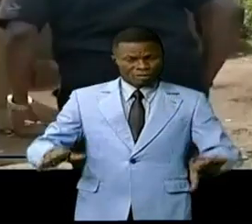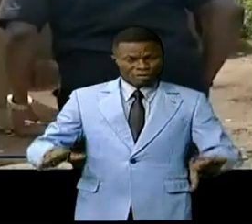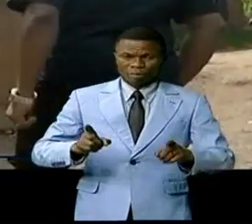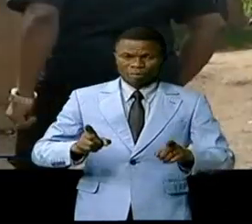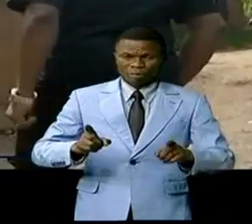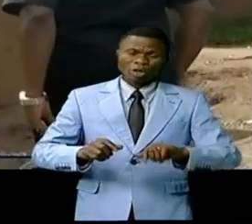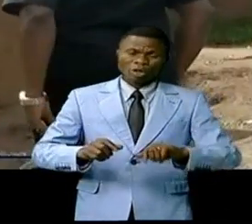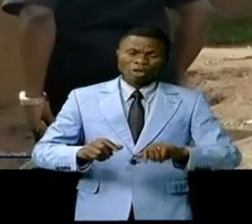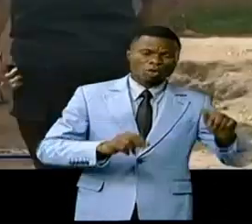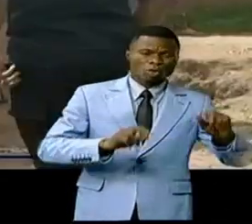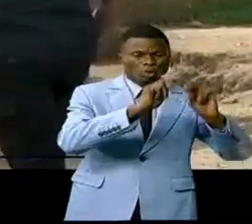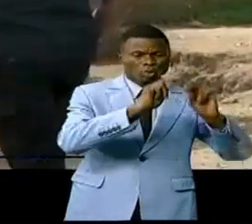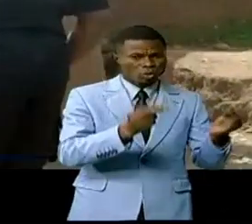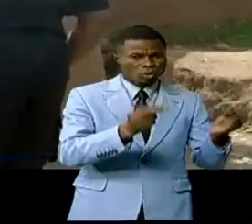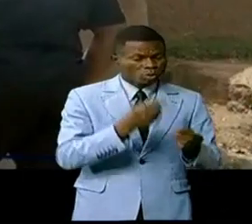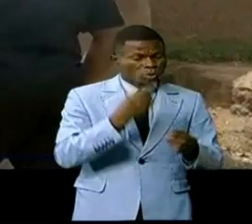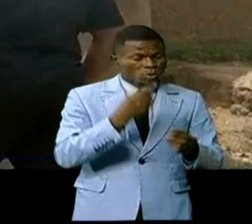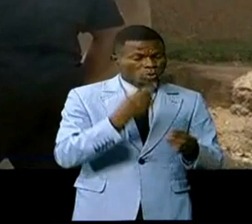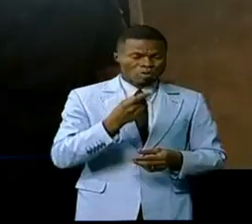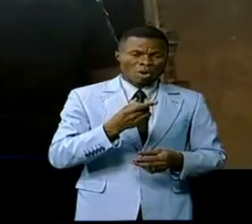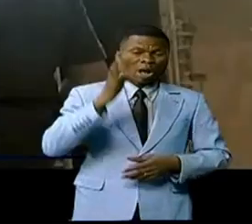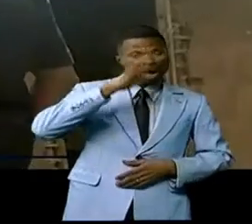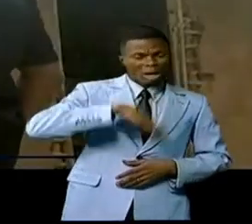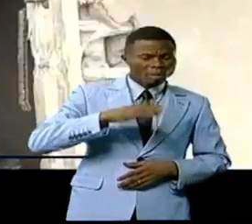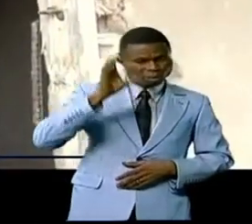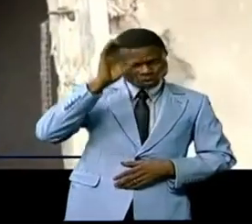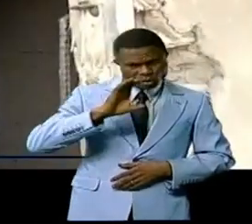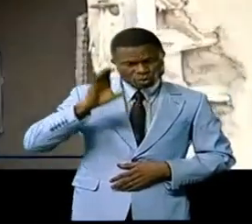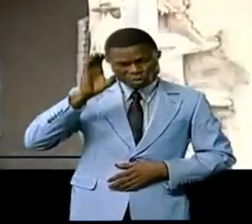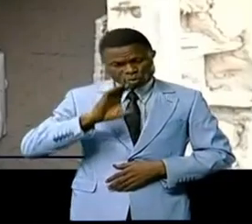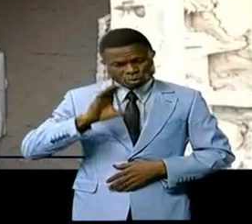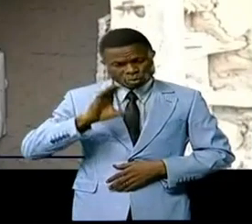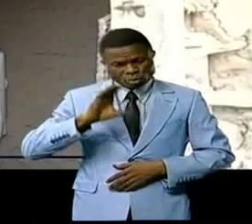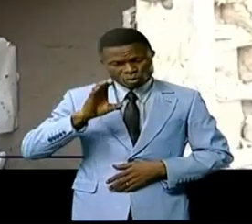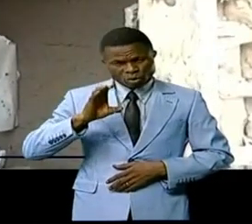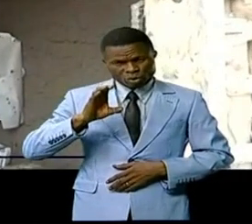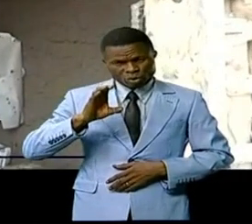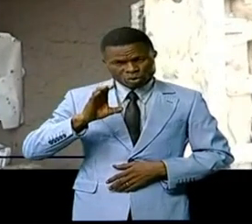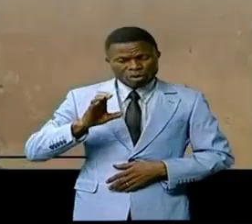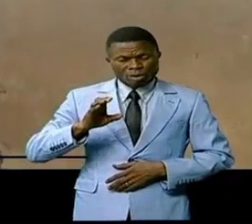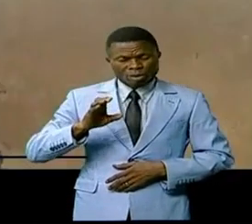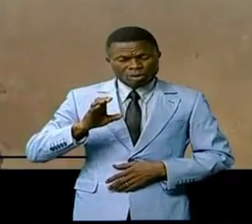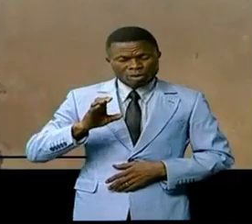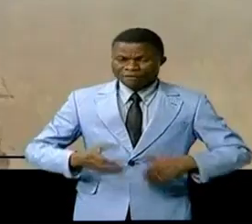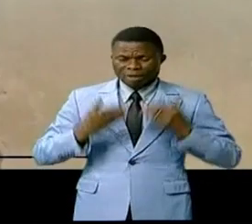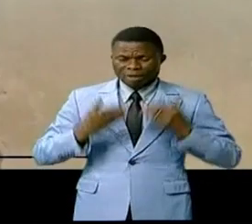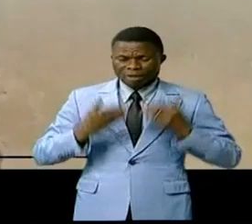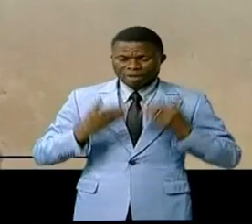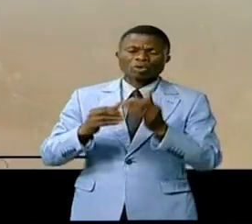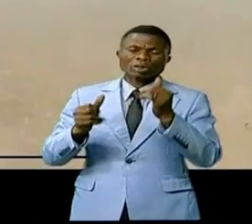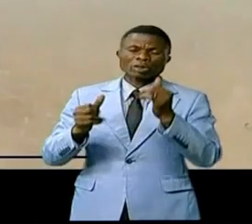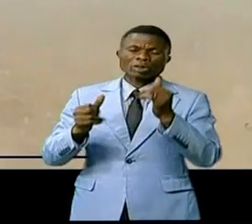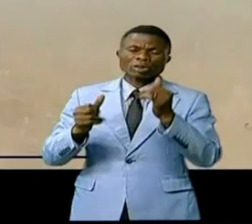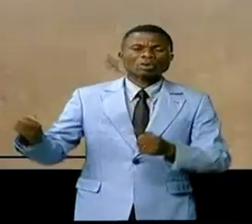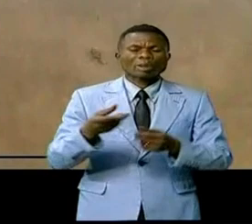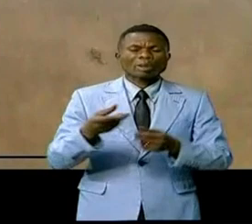partie, ces voyants perdants, ils ont cherché comment réagir d'une